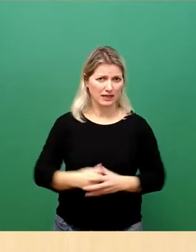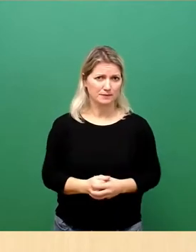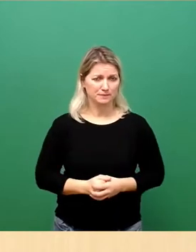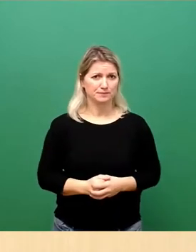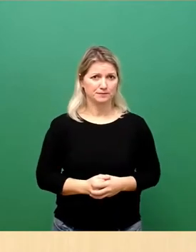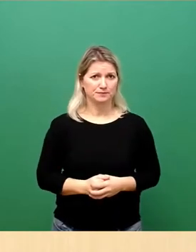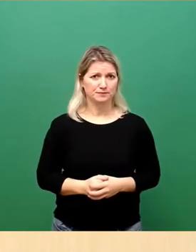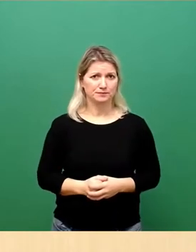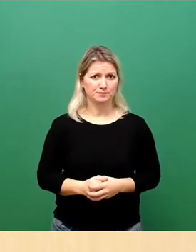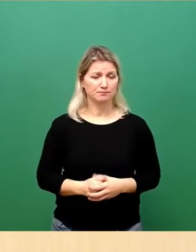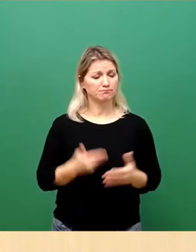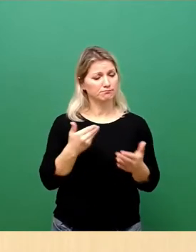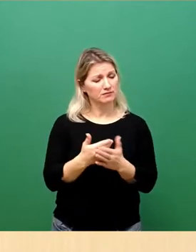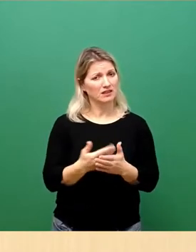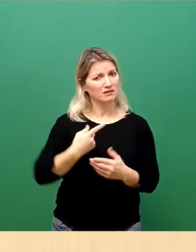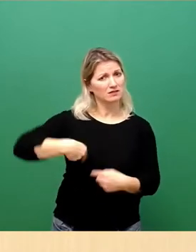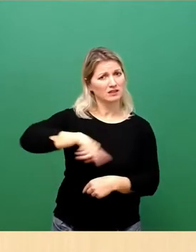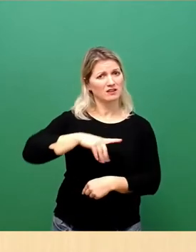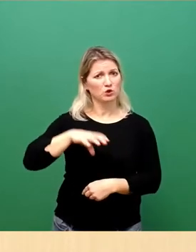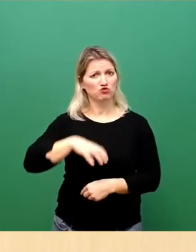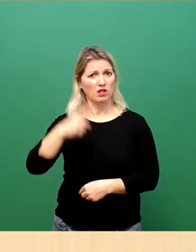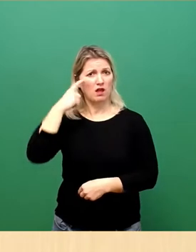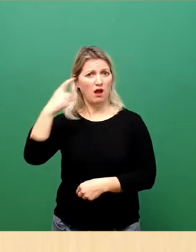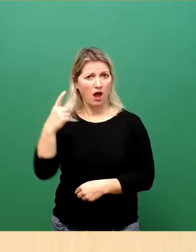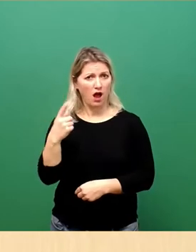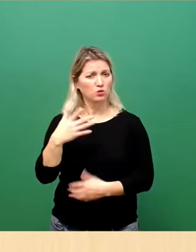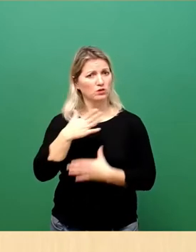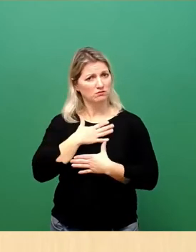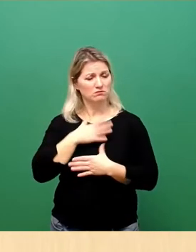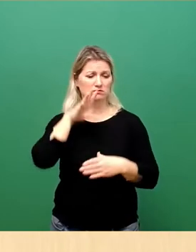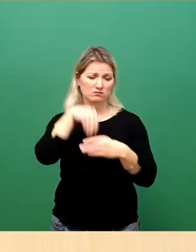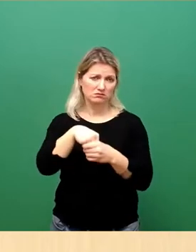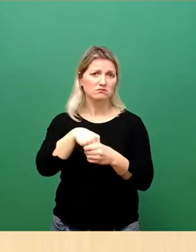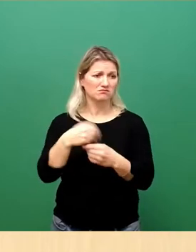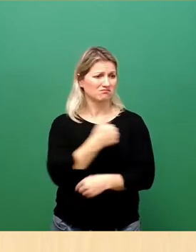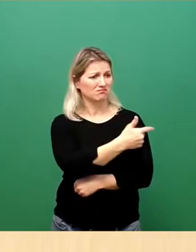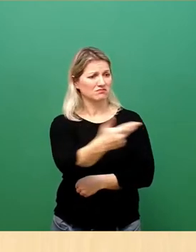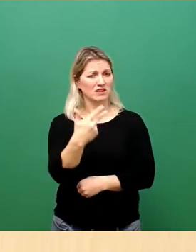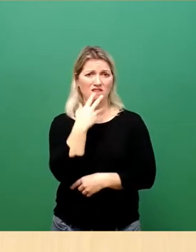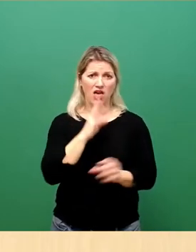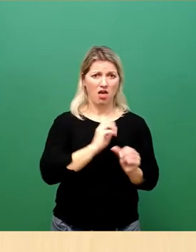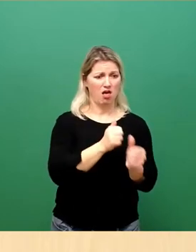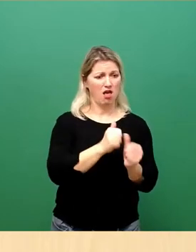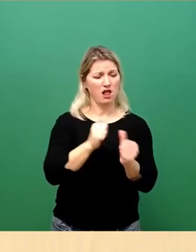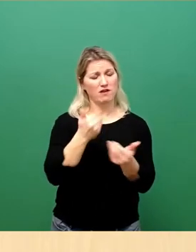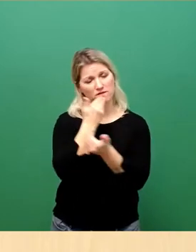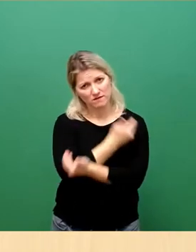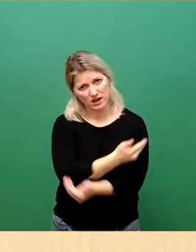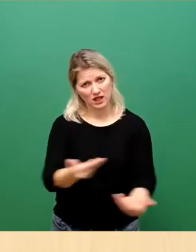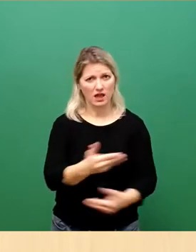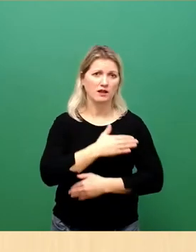Namen des Stadtrates und in meinem Namen, danke ich den vielen Helferinnen und Helfern von Herzen. Danke.